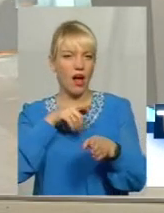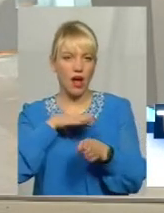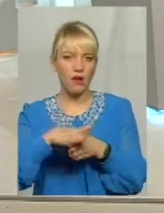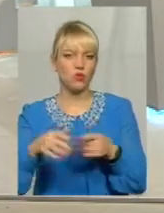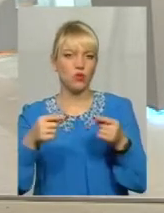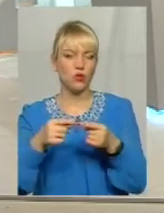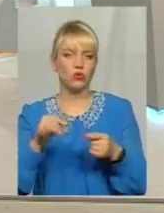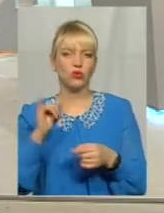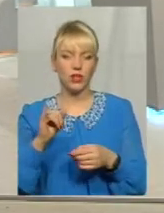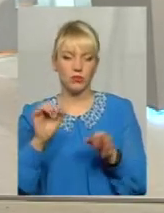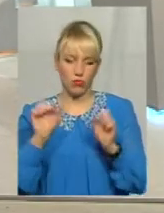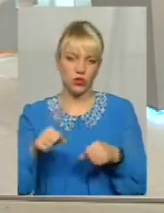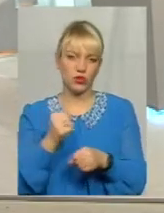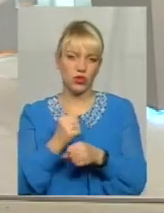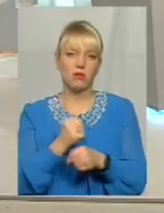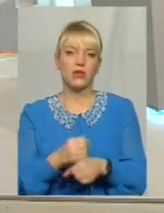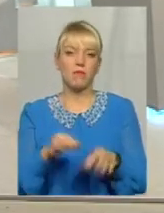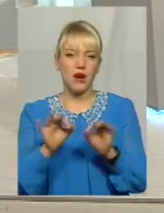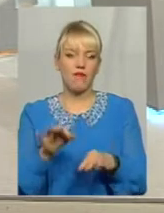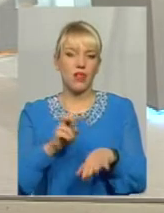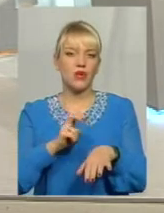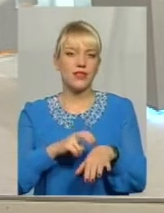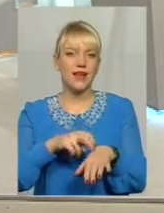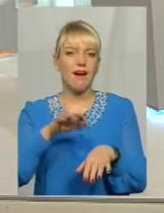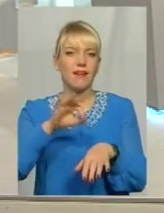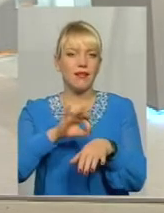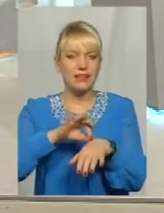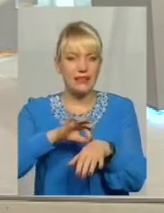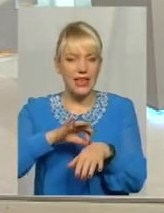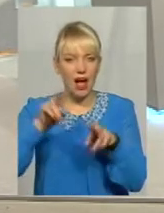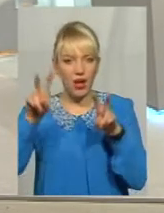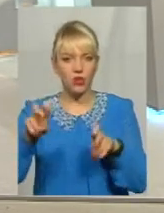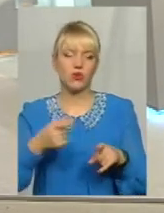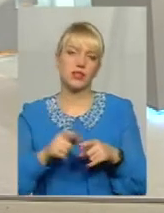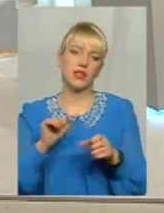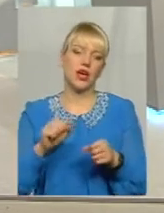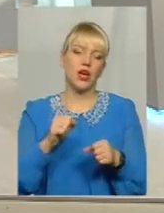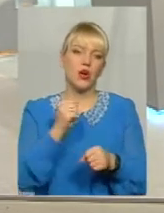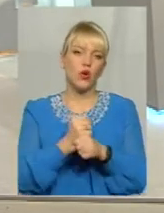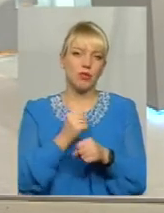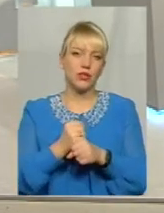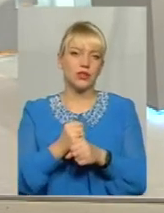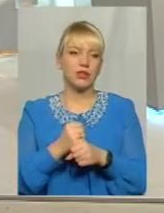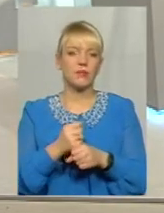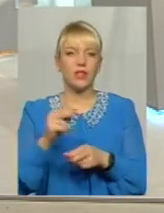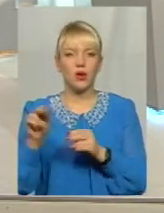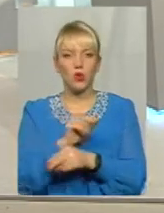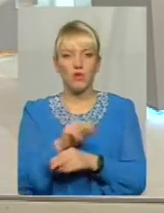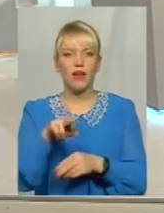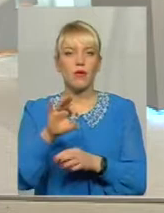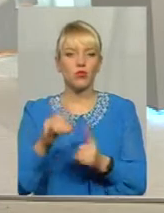встановити правильний діагноз І правильно обрати тактику лікування Згідно сучасних європейських і українських протоколів лікування пацієнтів